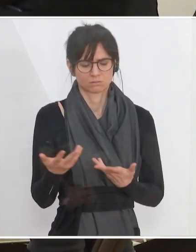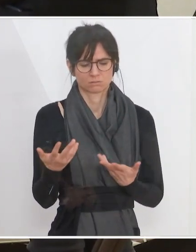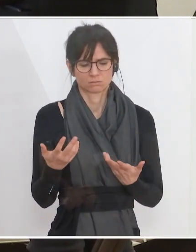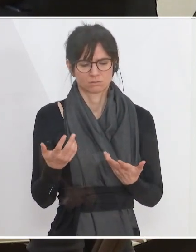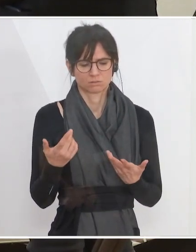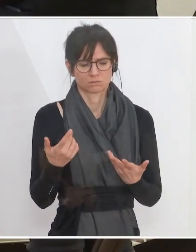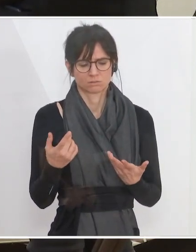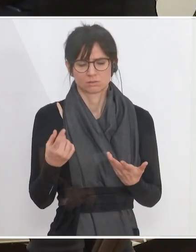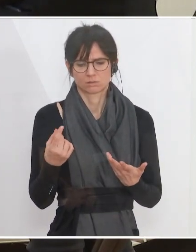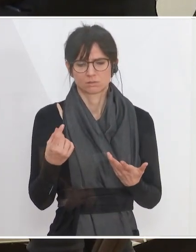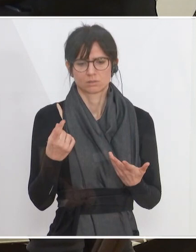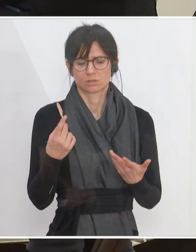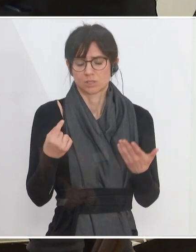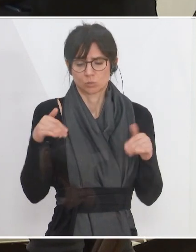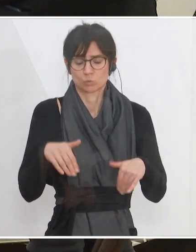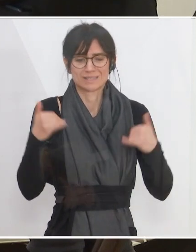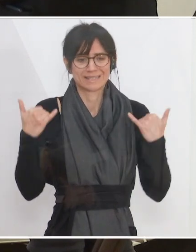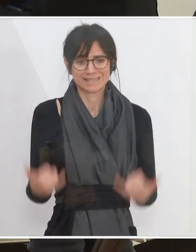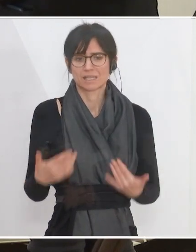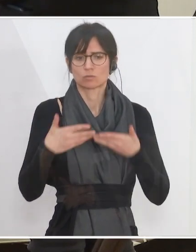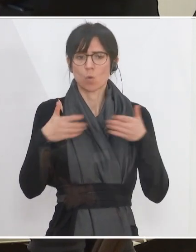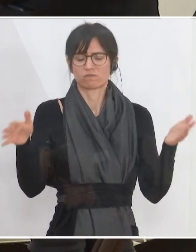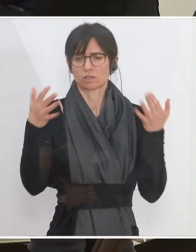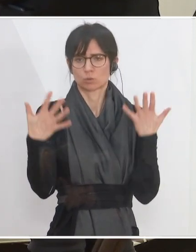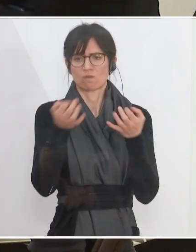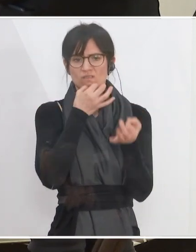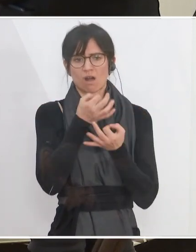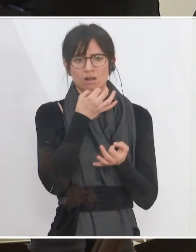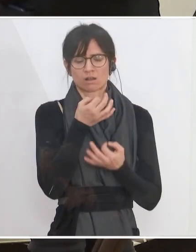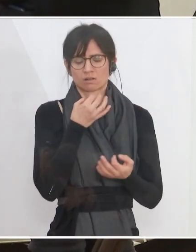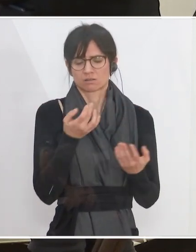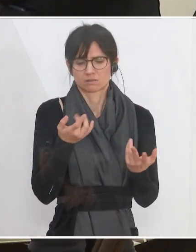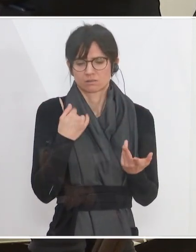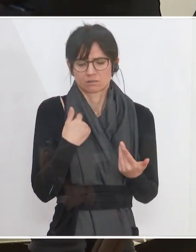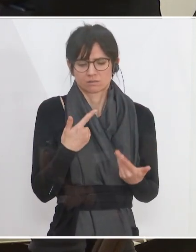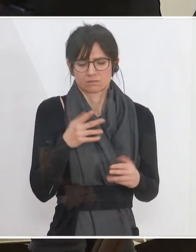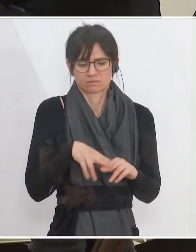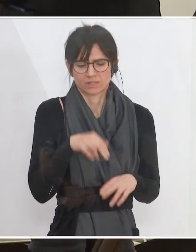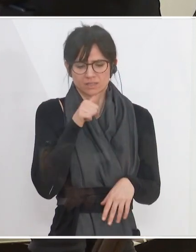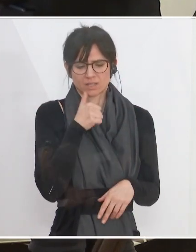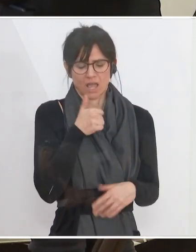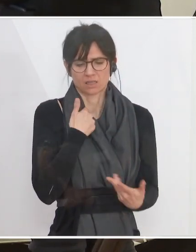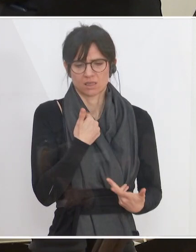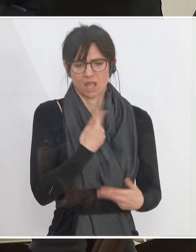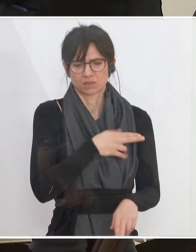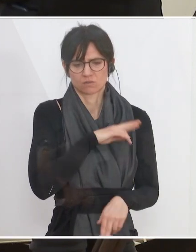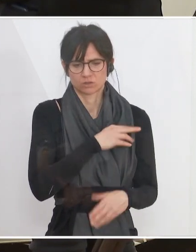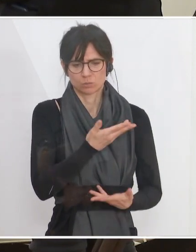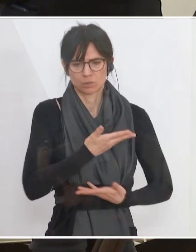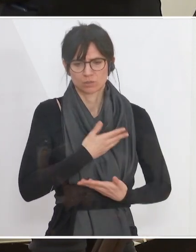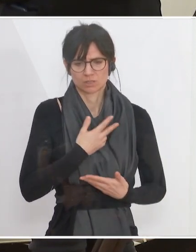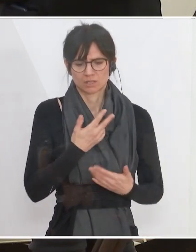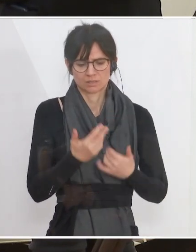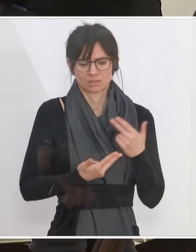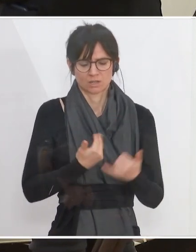der Öffentlichkeit. Dieser Frage, mir tut das leicht, aber das ist einmal so, de facto, ich muss diese Fragen, nach drei